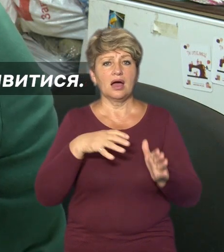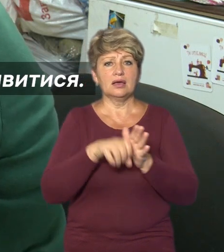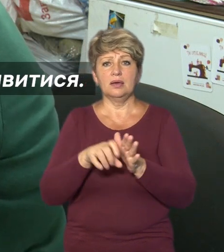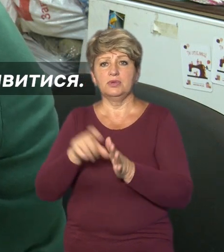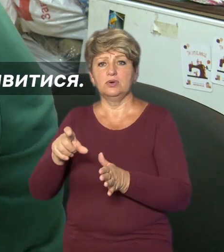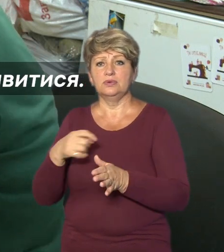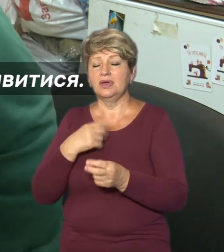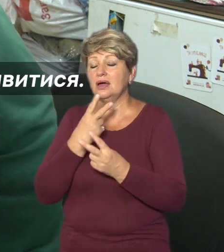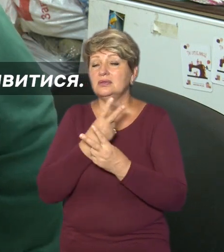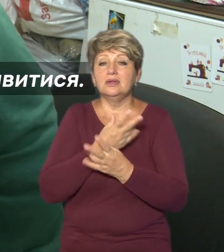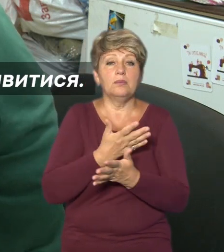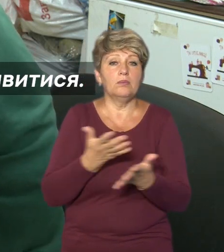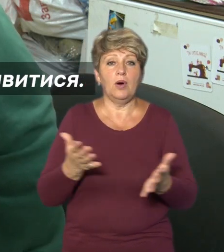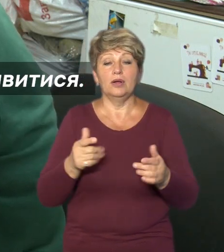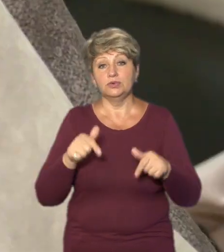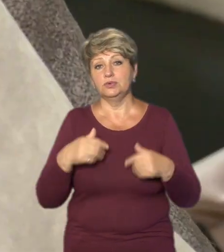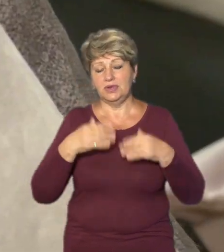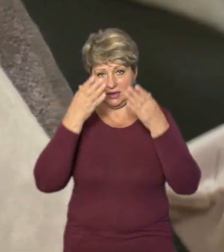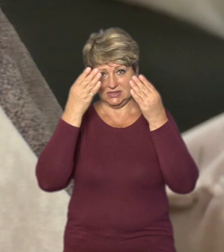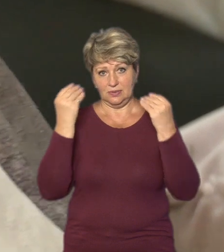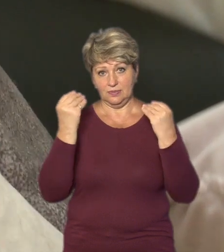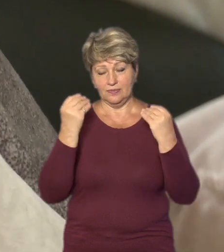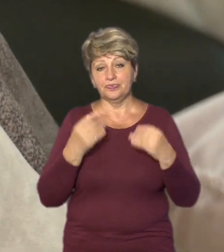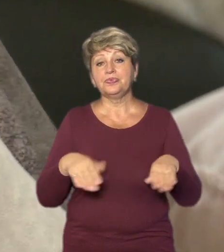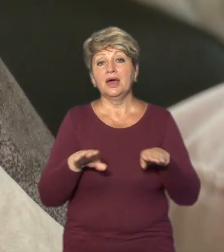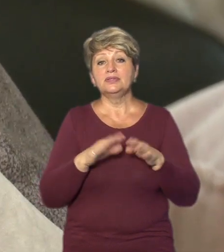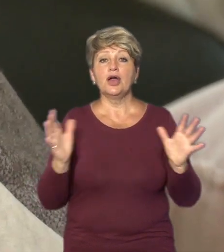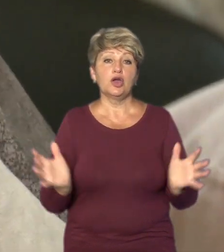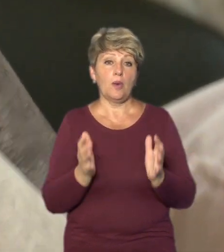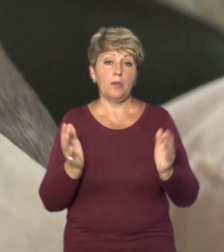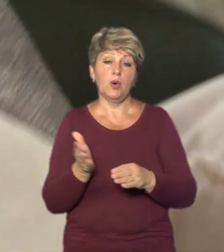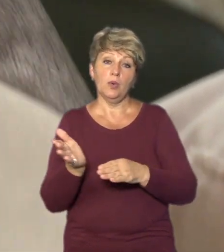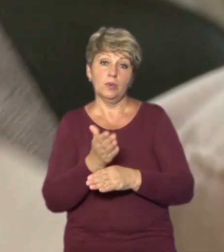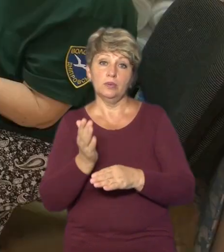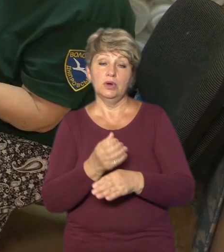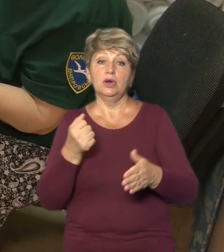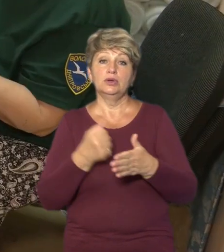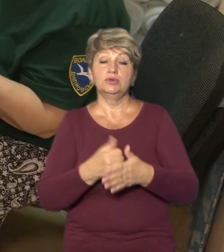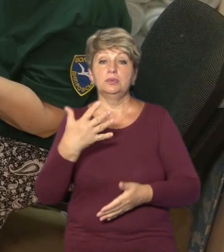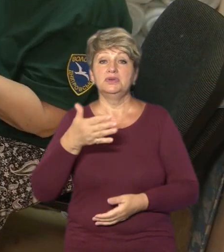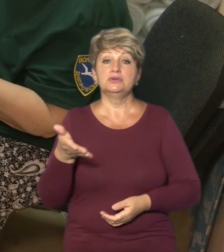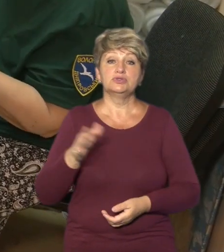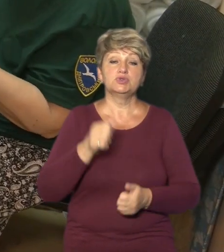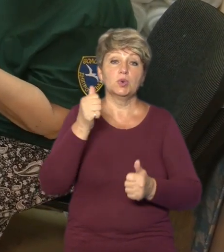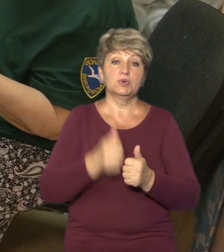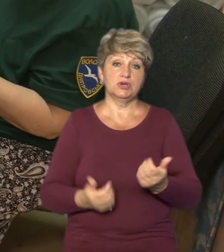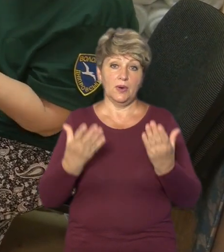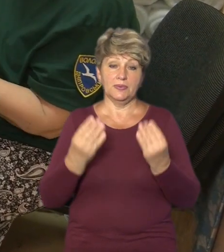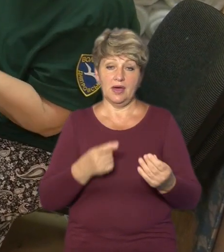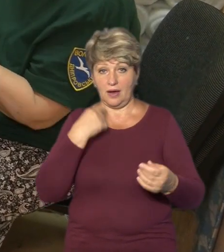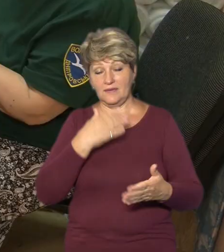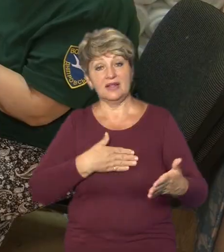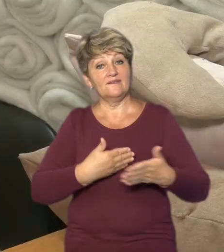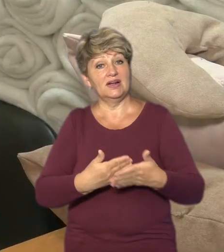я не можу на це дивитися. Тут я відвлеклася. І таких подушок виготовляють до півсотні щодня, говорить волонтерка Валентина